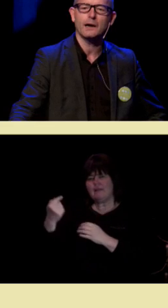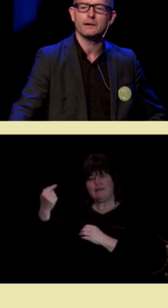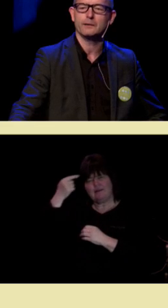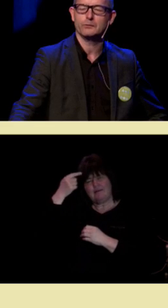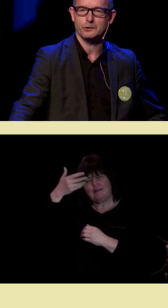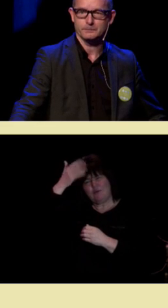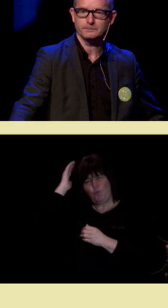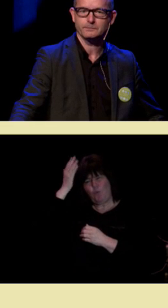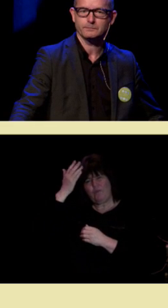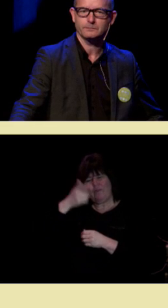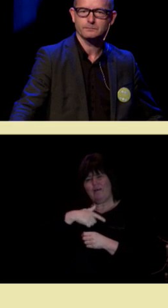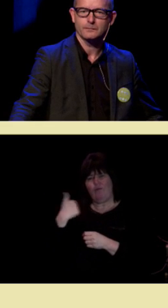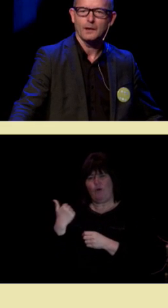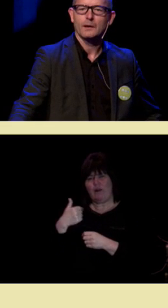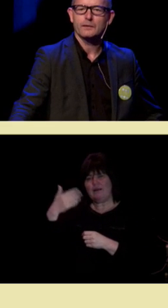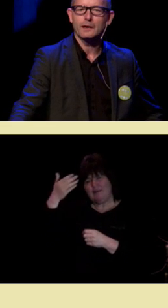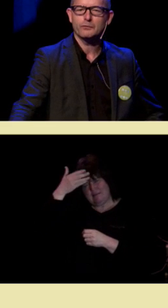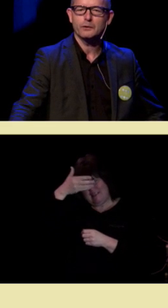i hjernen vår.